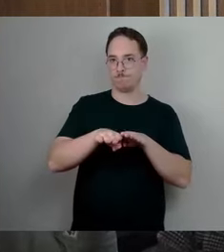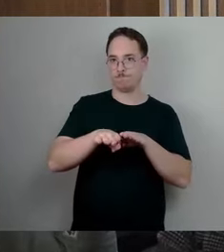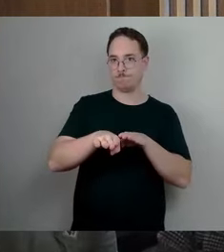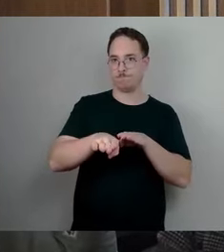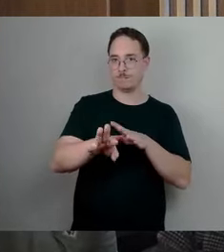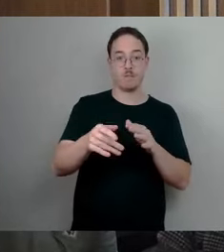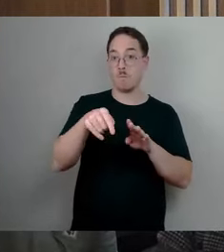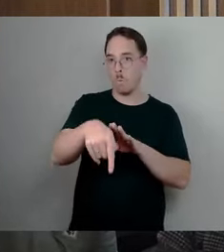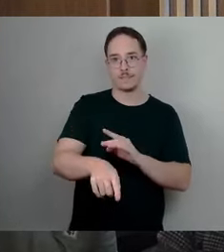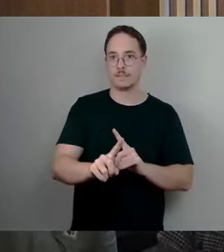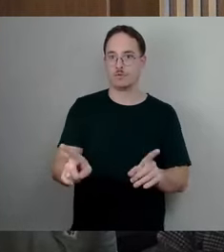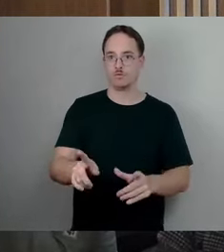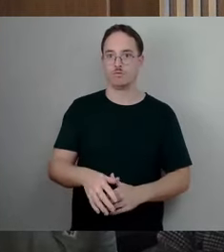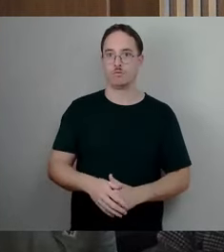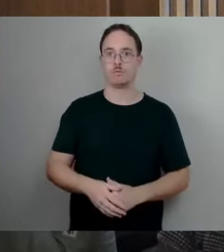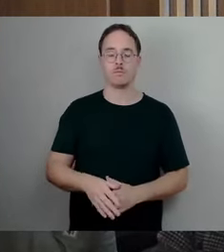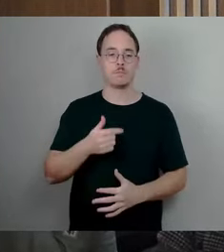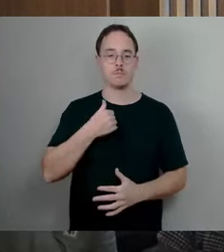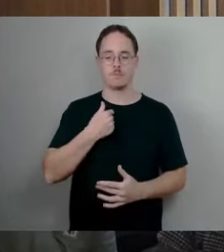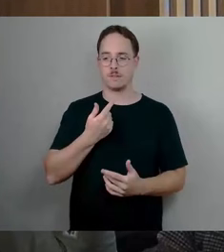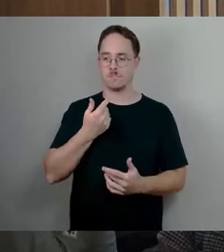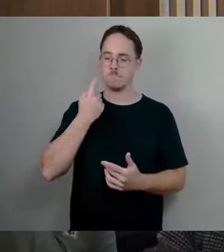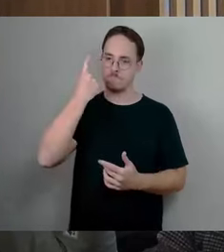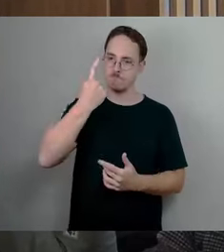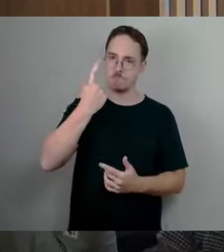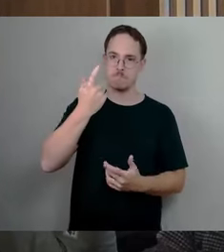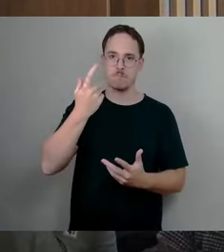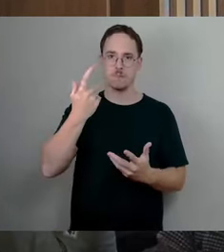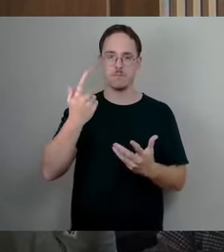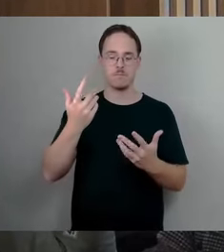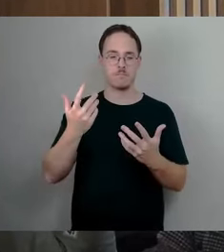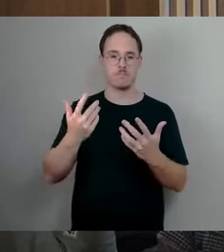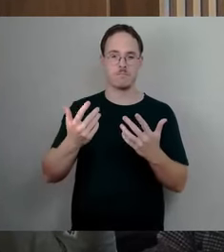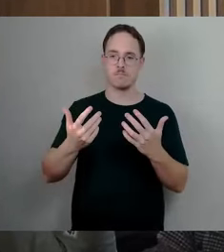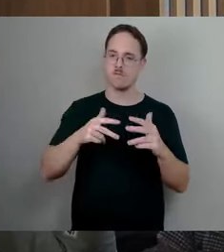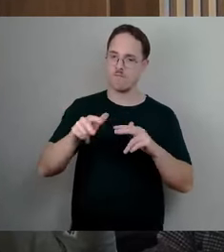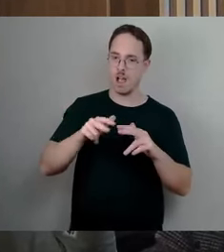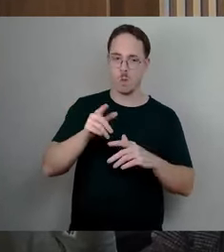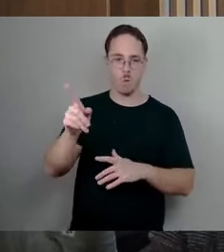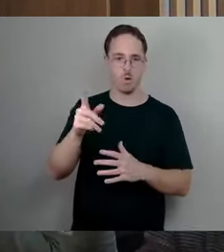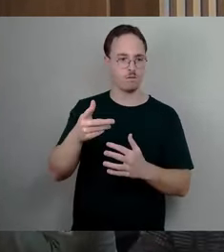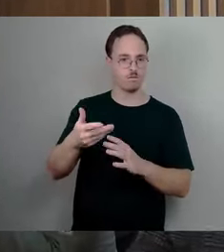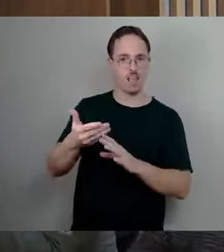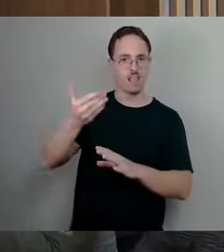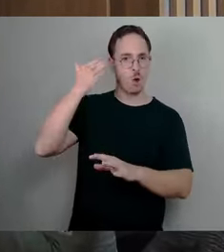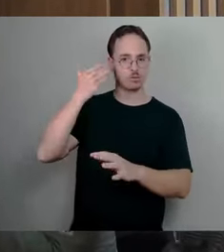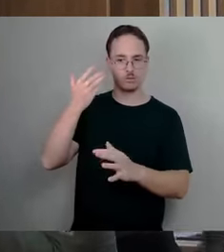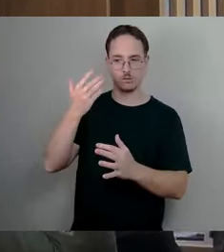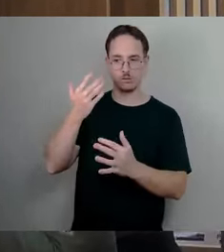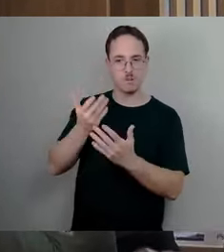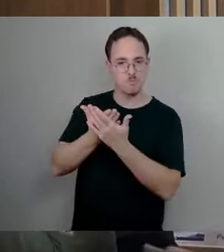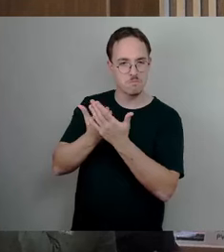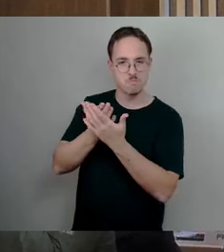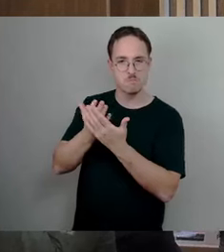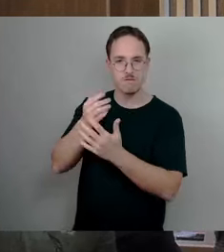dahinter ist, oder sie springt zu kurz, jedenfalls kann ich ihr nicht ganz folgen, deswegen meine Frage, beziehungsweise lassen Sie mich kurz einführen,